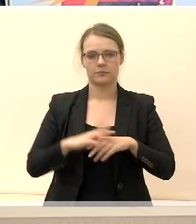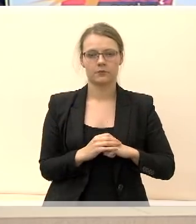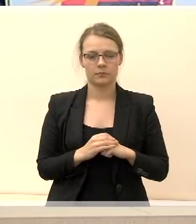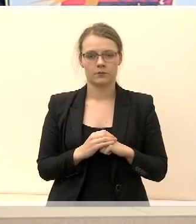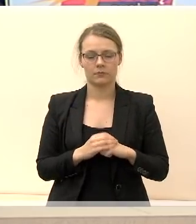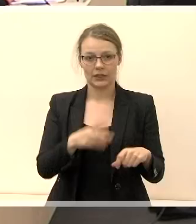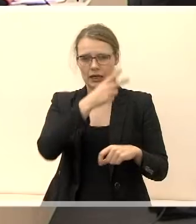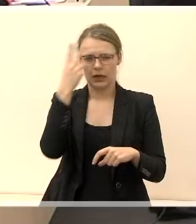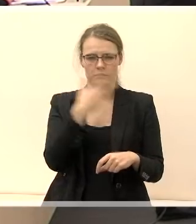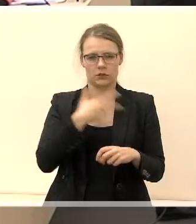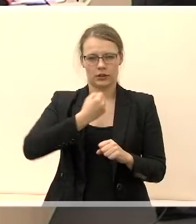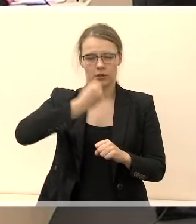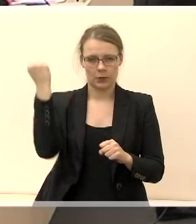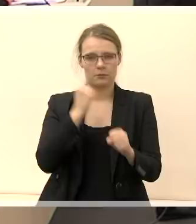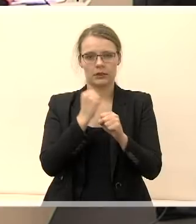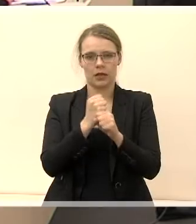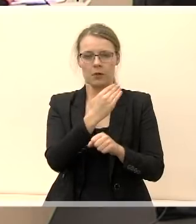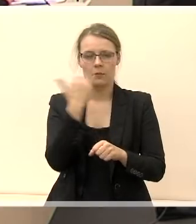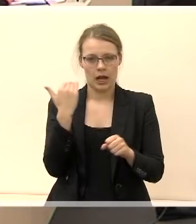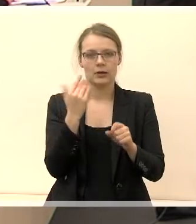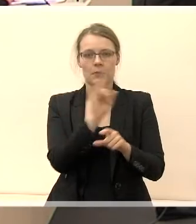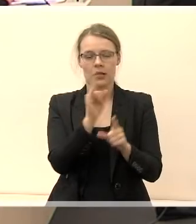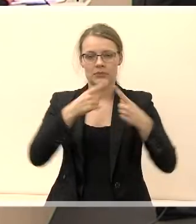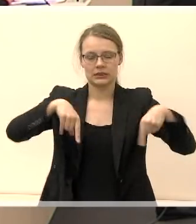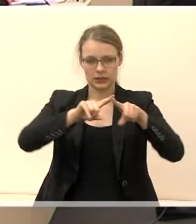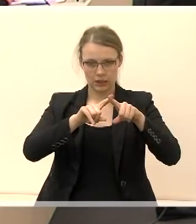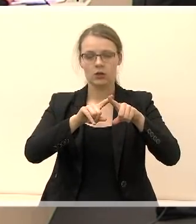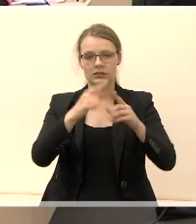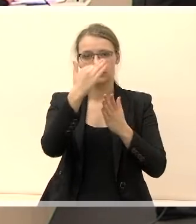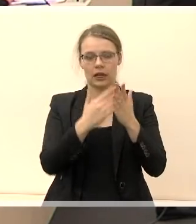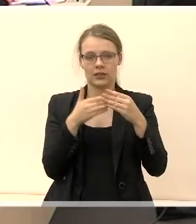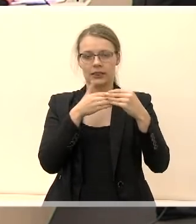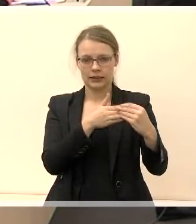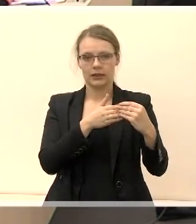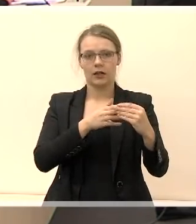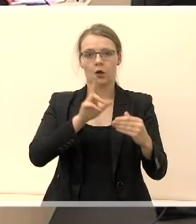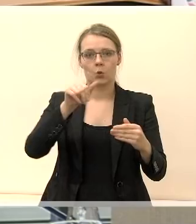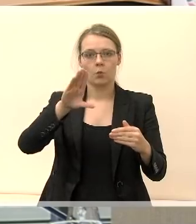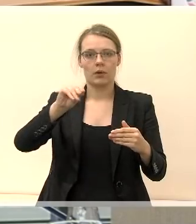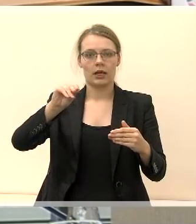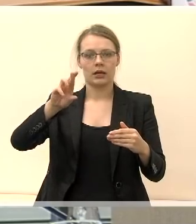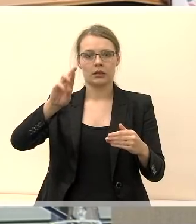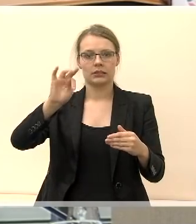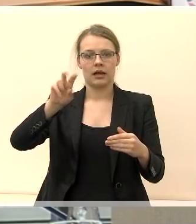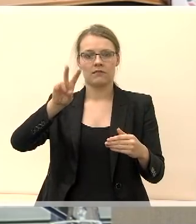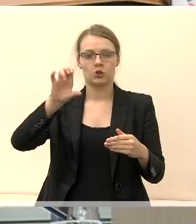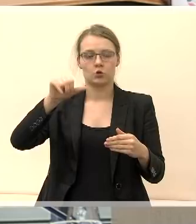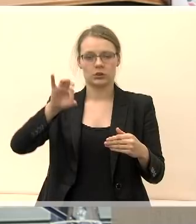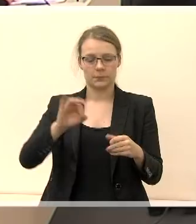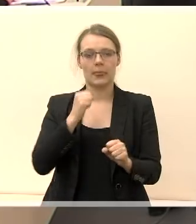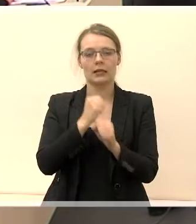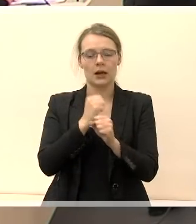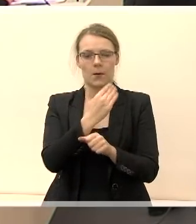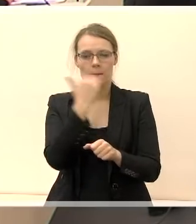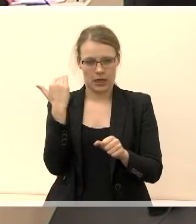Lietuvos socialdemokratų partijos Marijampolės skyrius ir sąrašo lyderis Kestutis Kubertavičias. Darbo